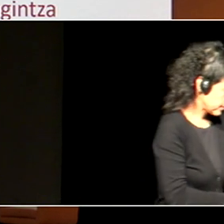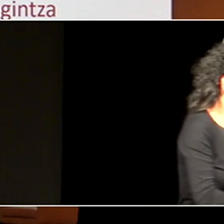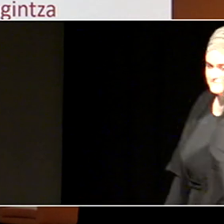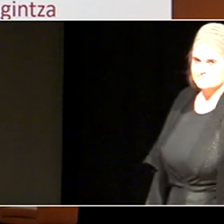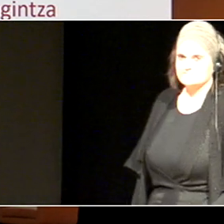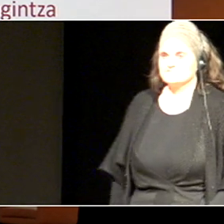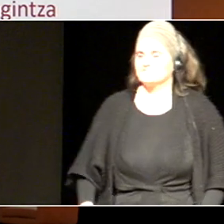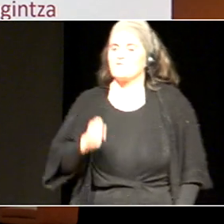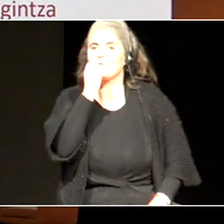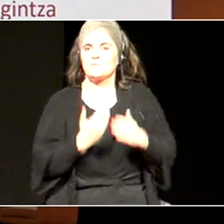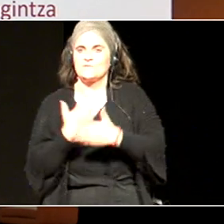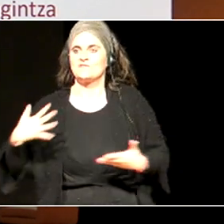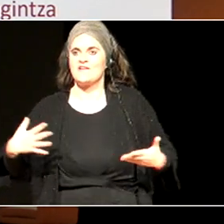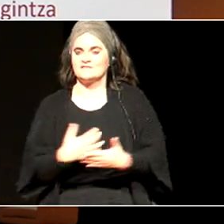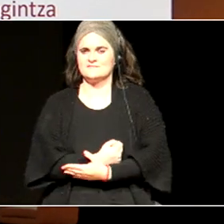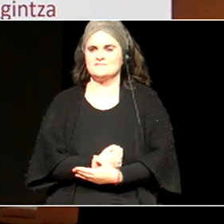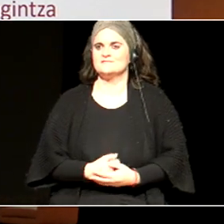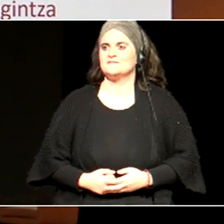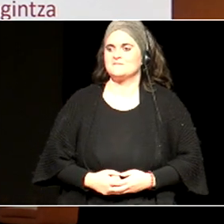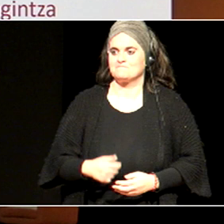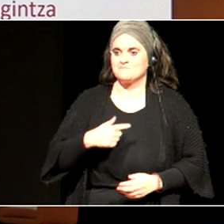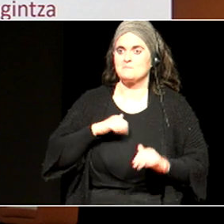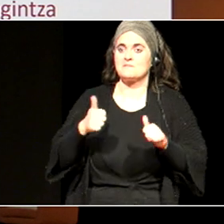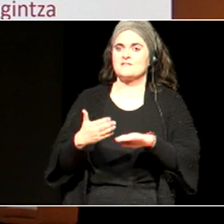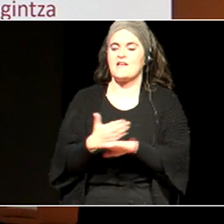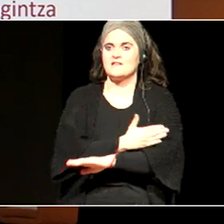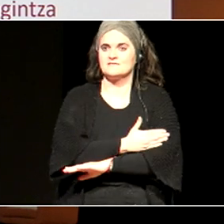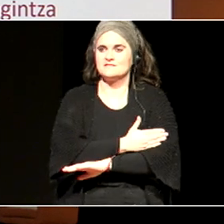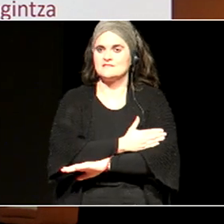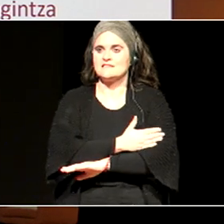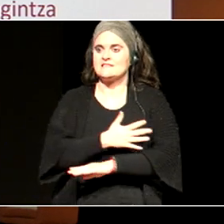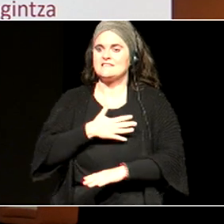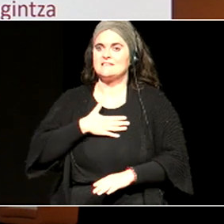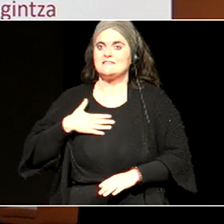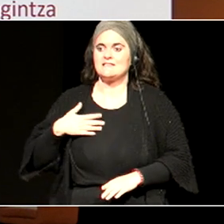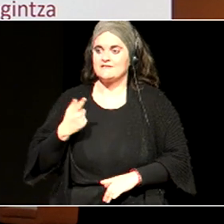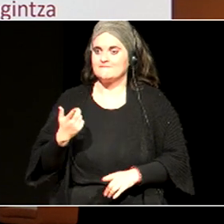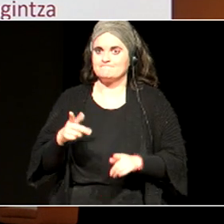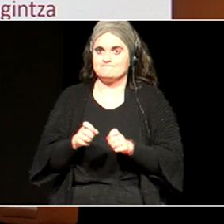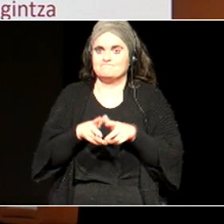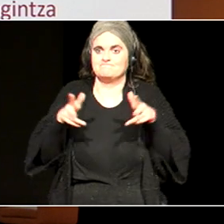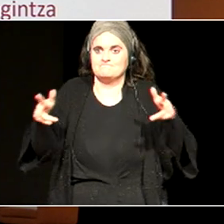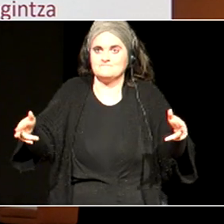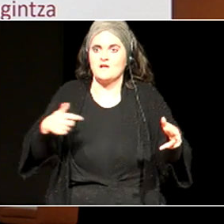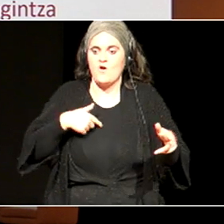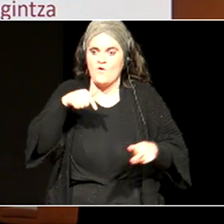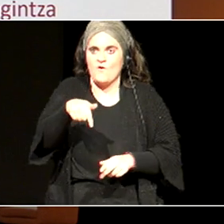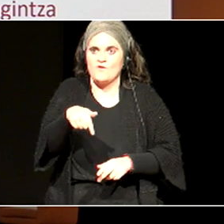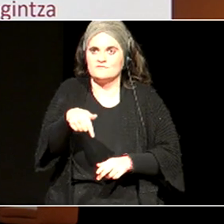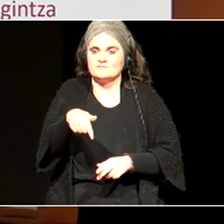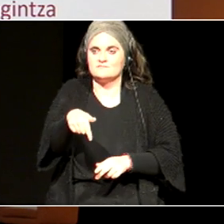Egun non guzti hoi, ni azibaino lehen, kokatu nahiko nuke garko saioa, atzoko